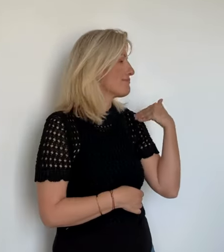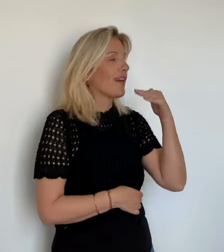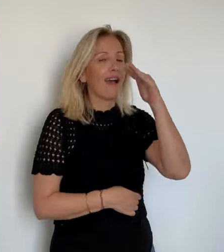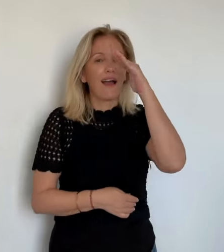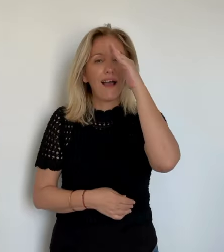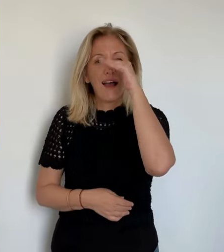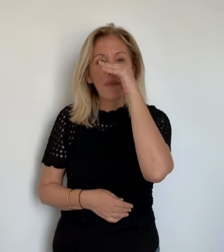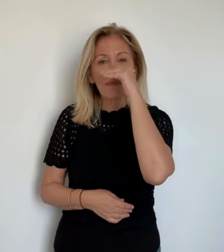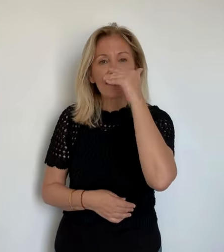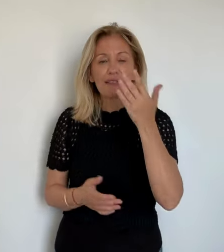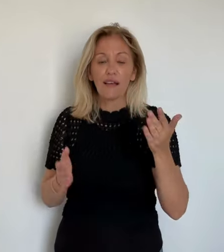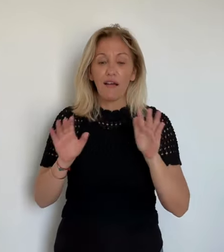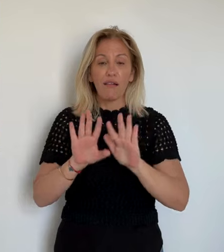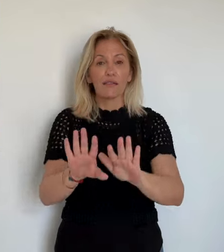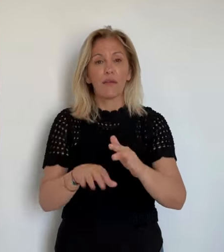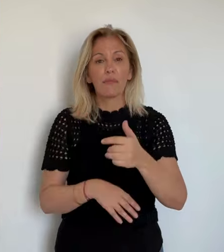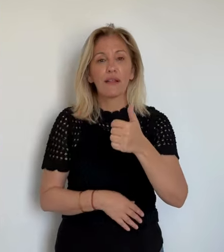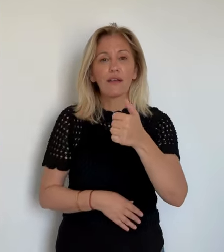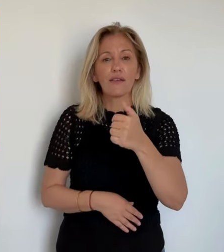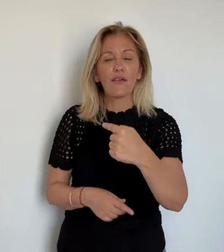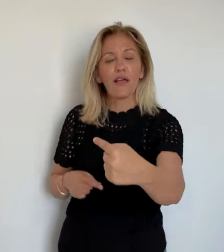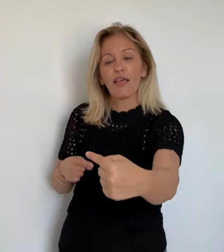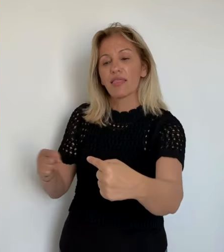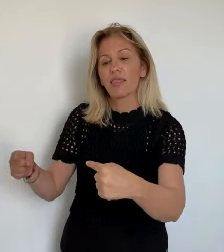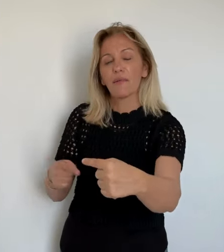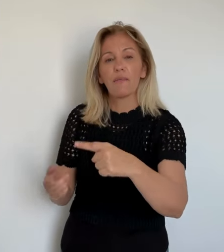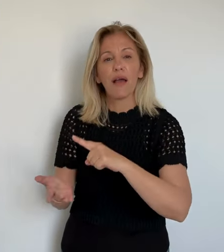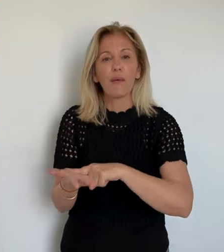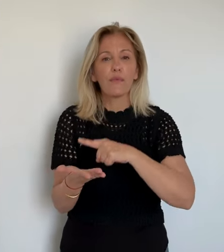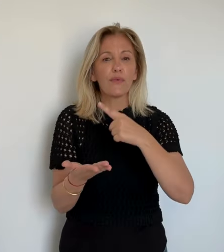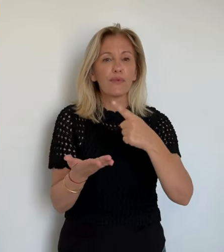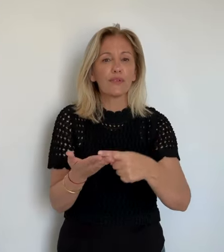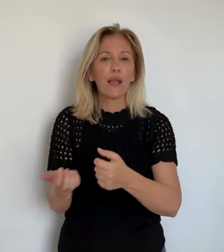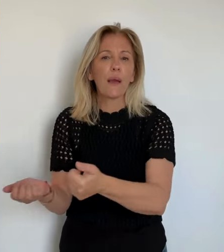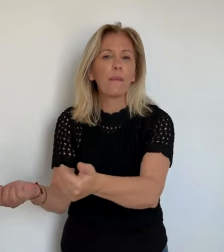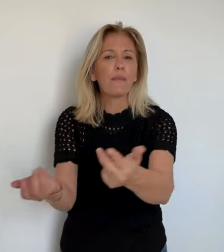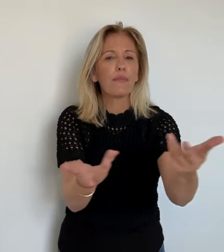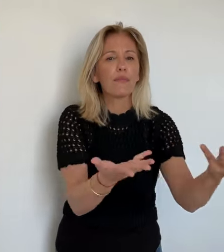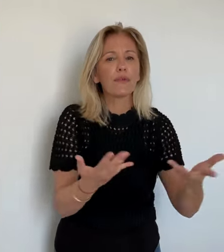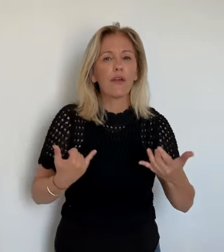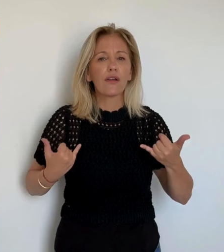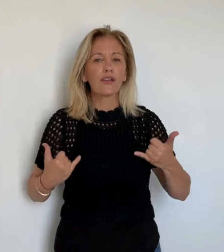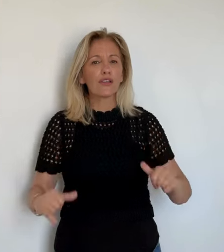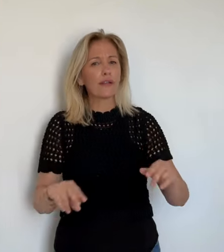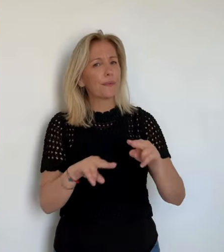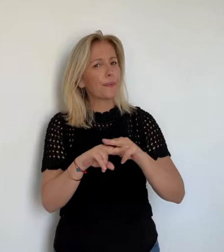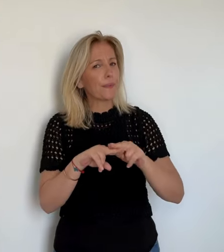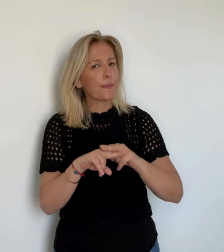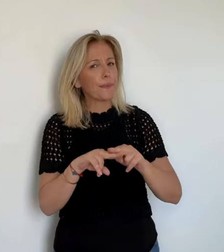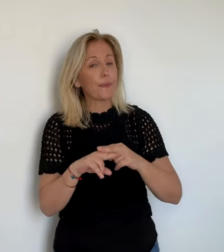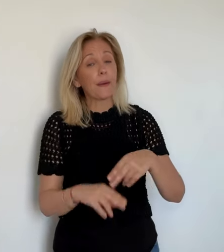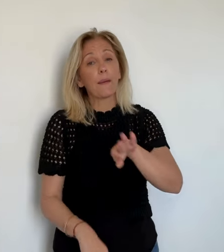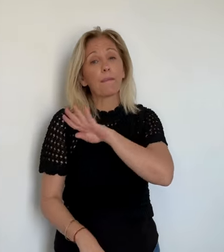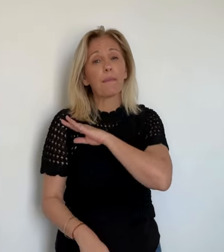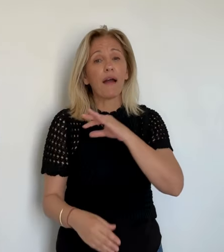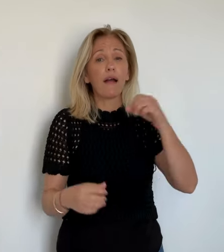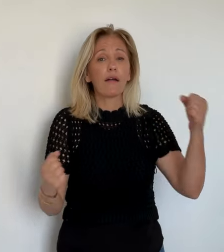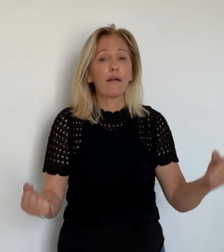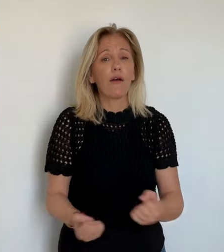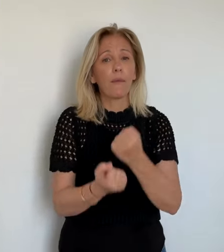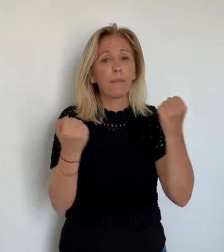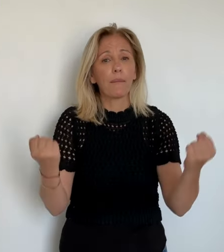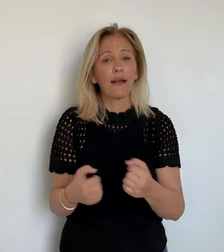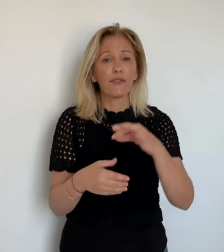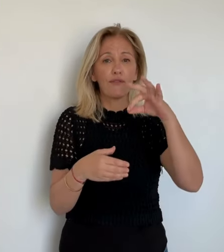juin, celui du compte administratif. Les débats sur l'approbation du compte financier unique qui regroupe en fait le compte administratif et